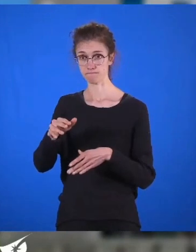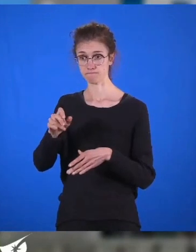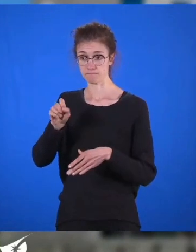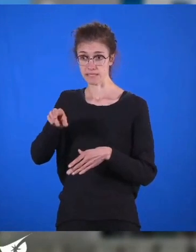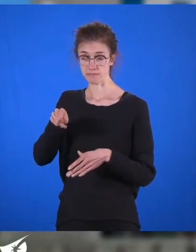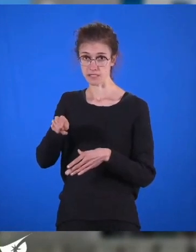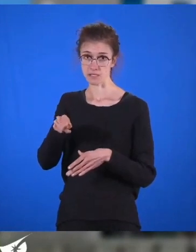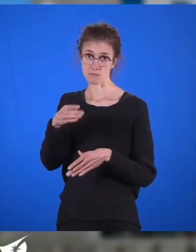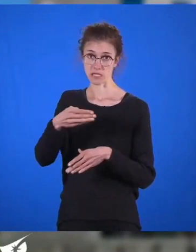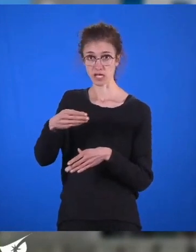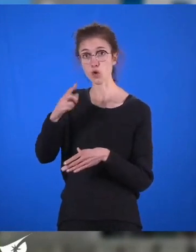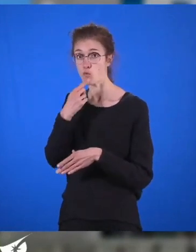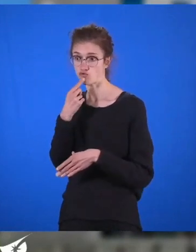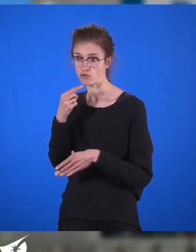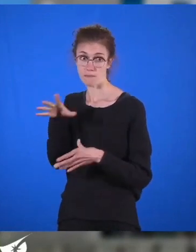territorial.